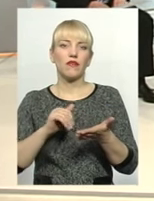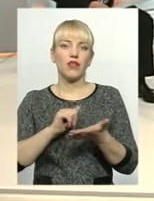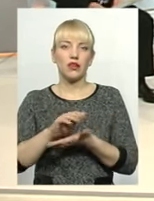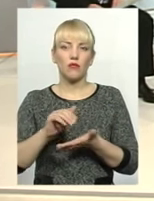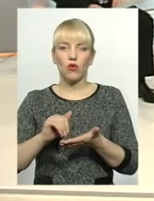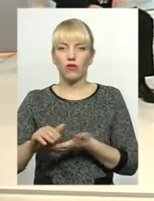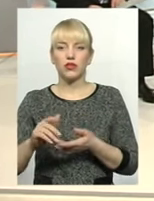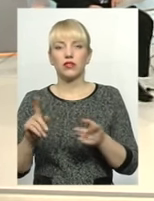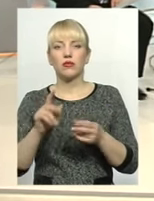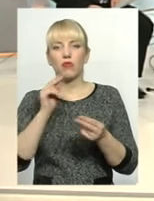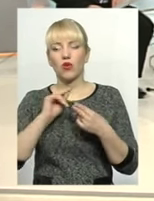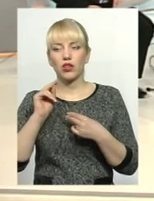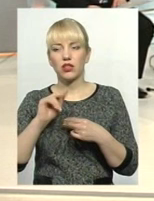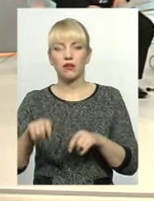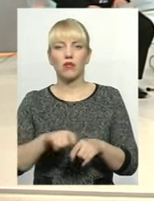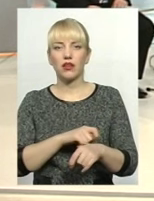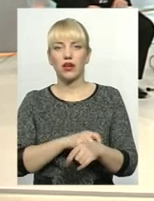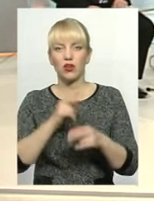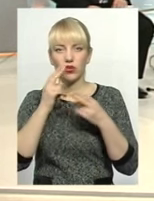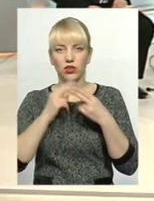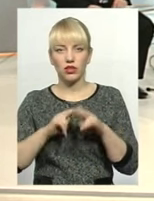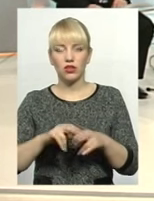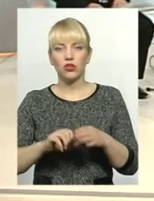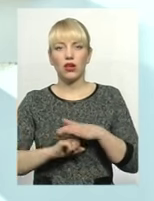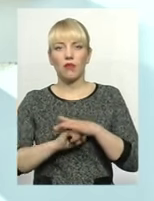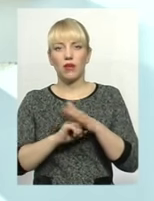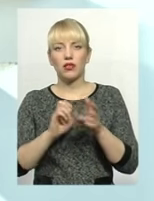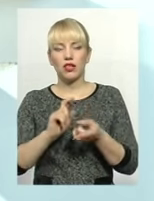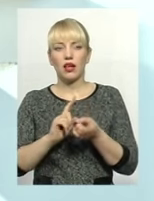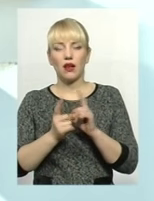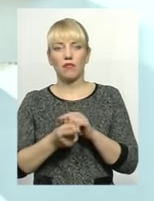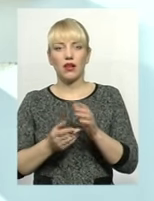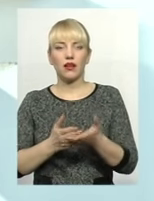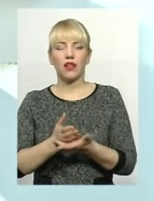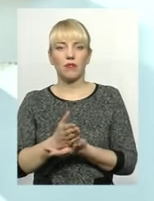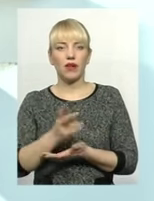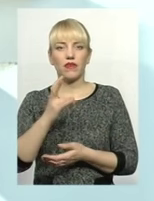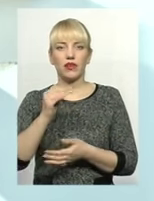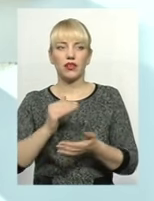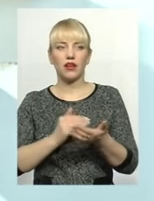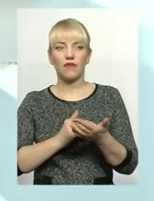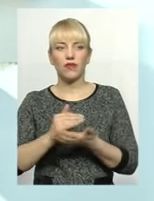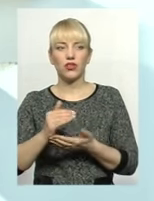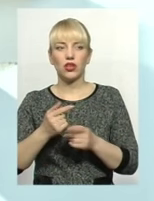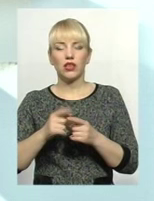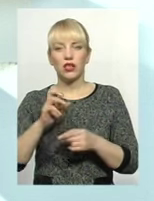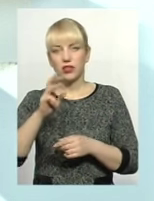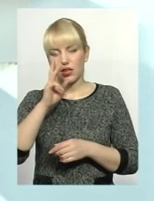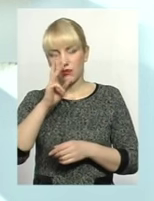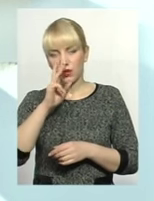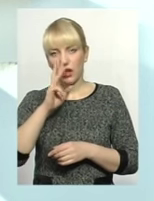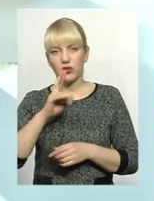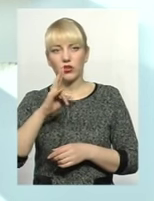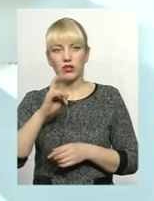покращення матеріально-технічної бази, а перенаправити гроші на ту ж виплату заробітної плати,